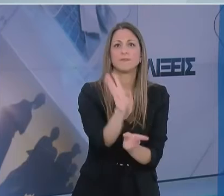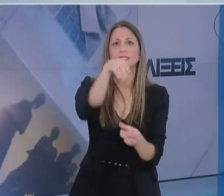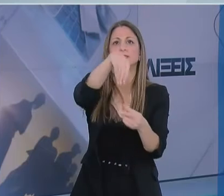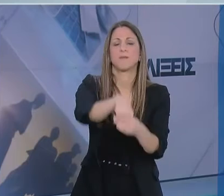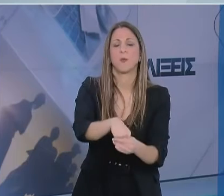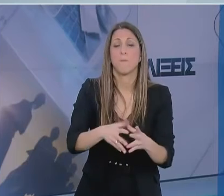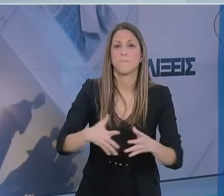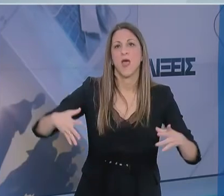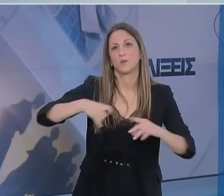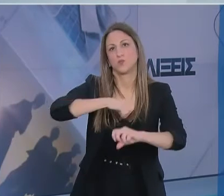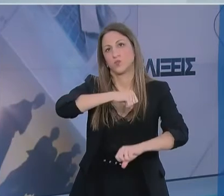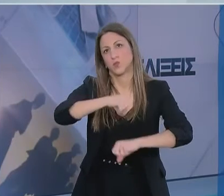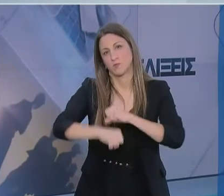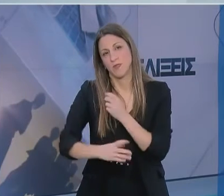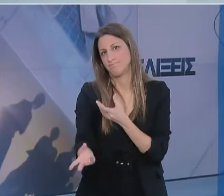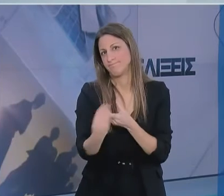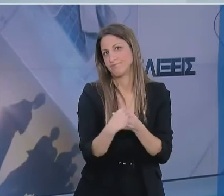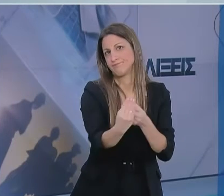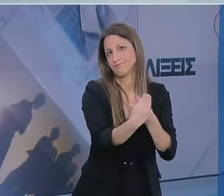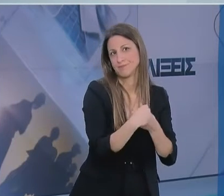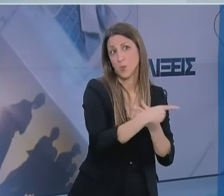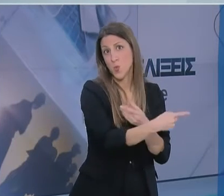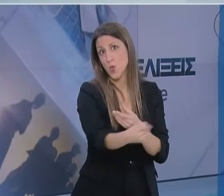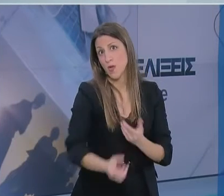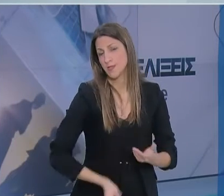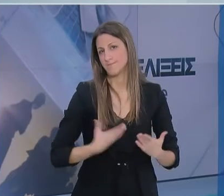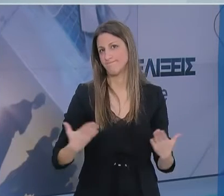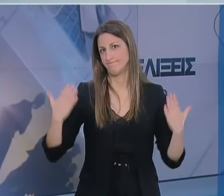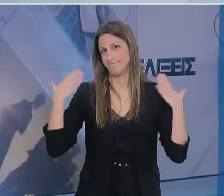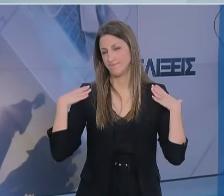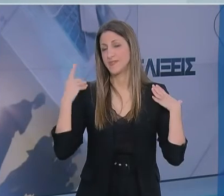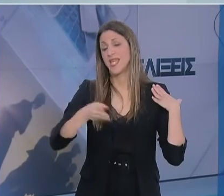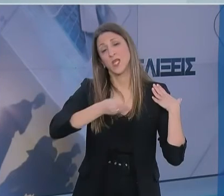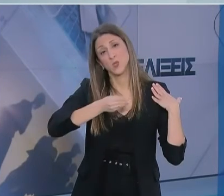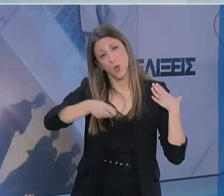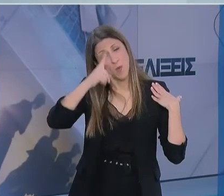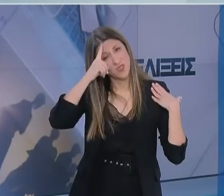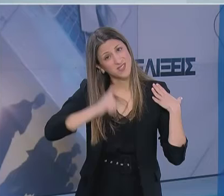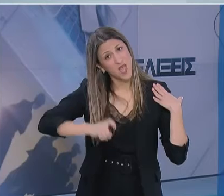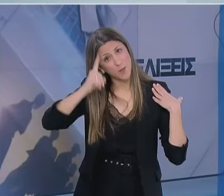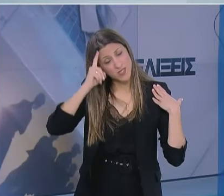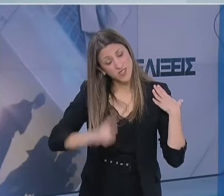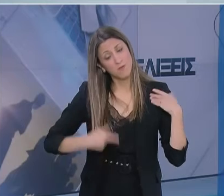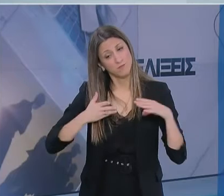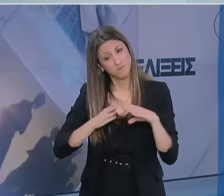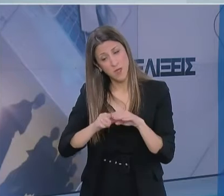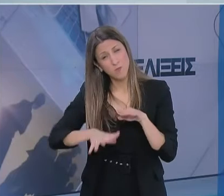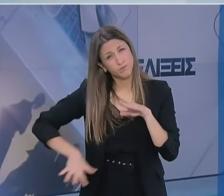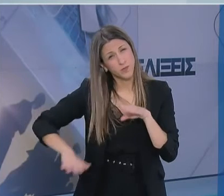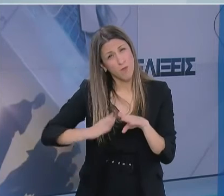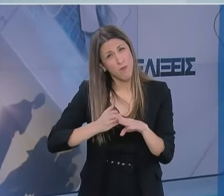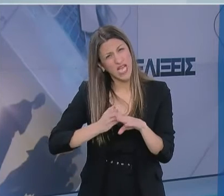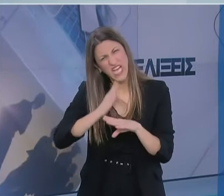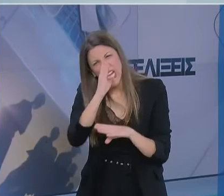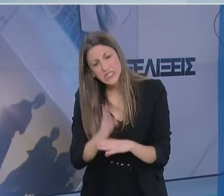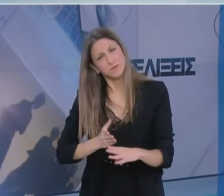μοναδική συλλογική προσπάθεια. Γιατί όλοι ξέρουμε πλέον ότι μόνο έτσι μπορούμε να αντιμετωπίσουμε την υγειονομική κρίση που βιώνουμε. Μόνο έτσι μπορούμε να